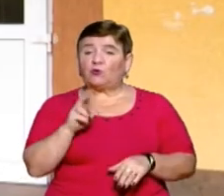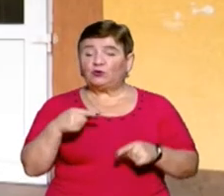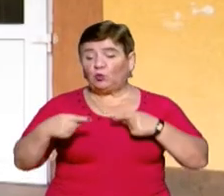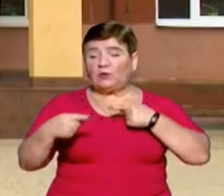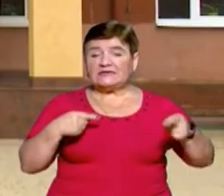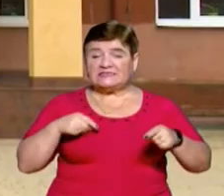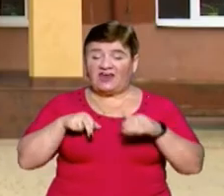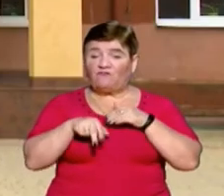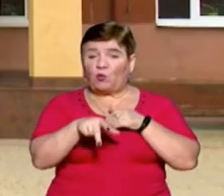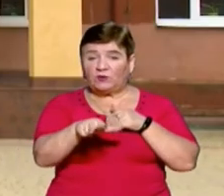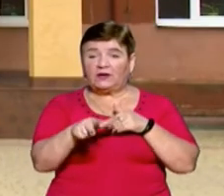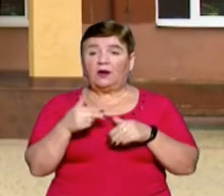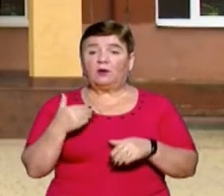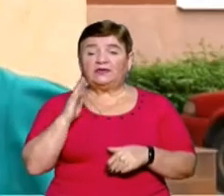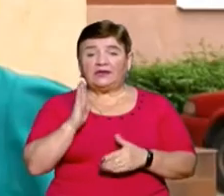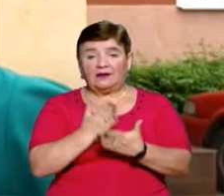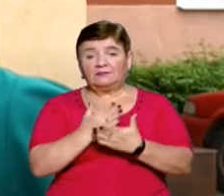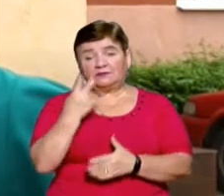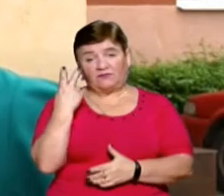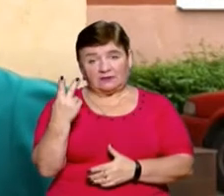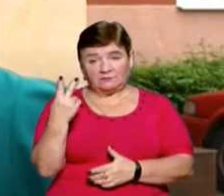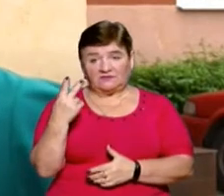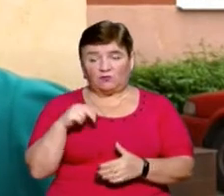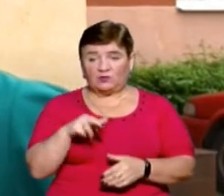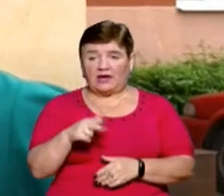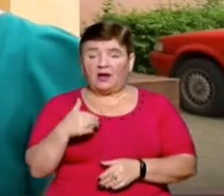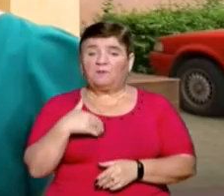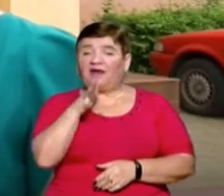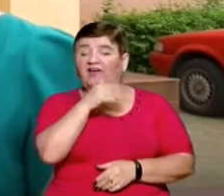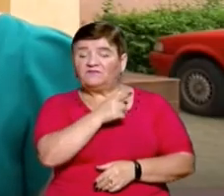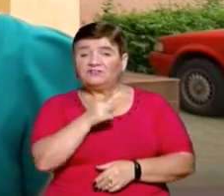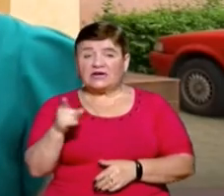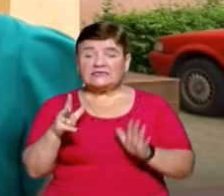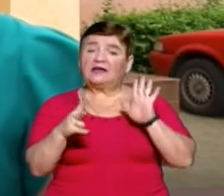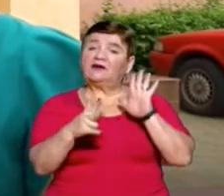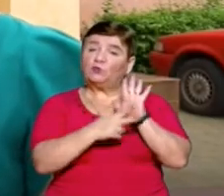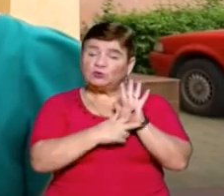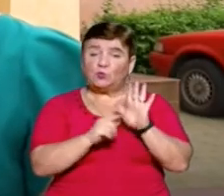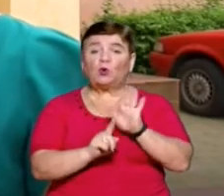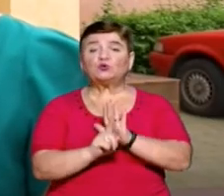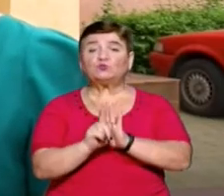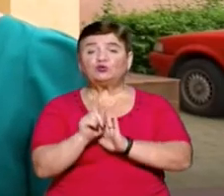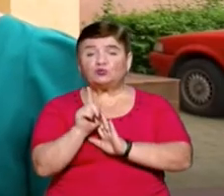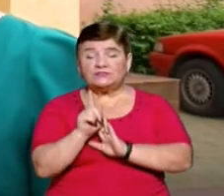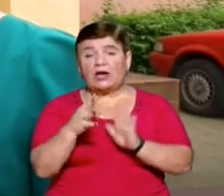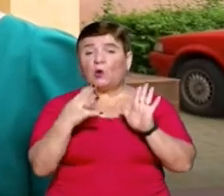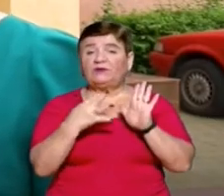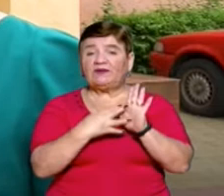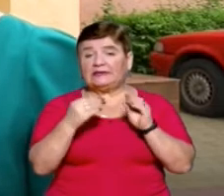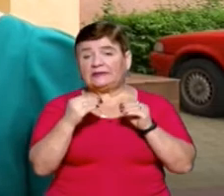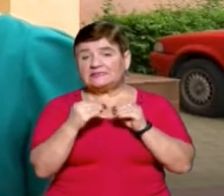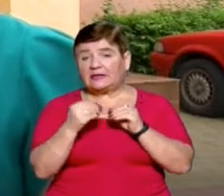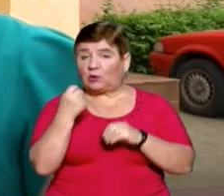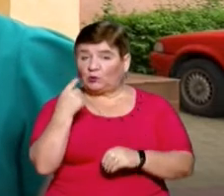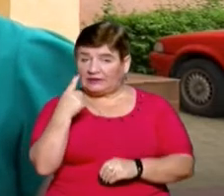різні входи. В будівлі школи їх два. Ми розвели, по-перше, дітей в часі. На 8-му годину розпочнуться уроки у 9-10